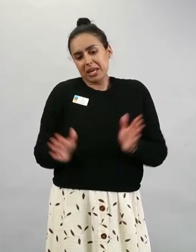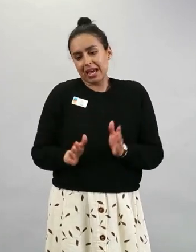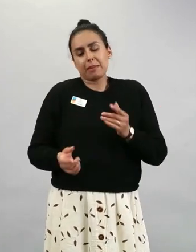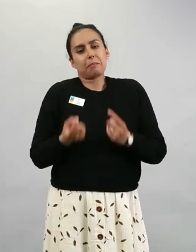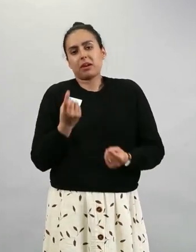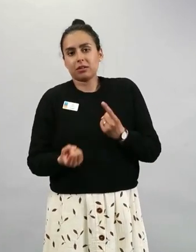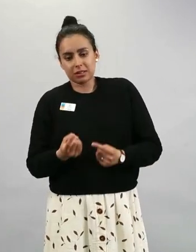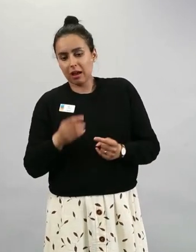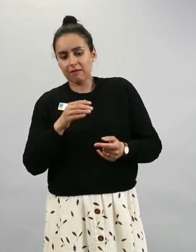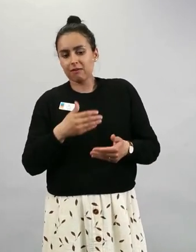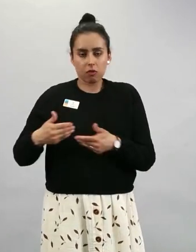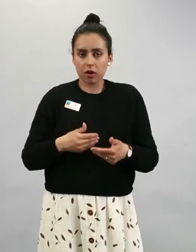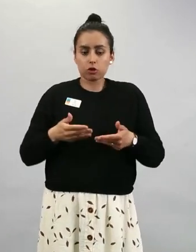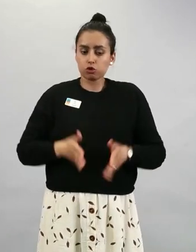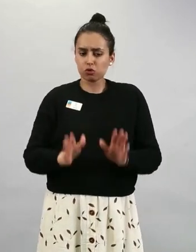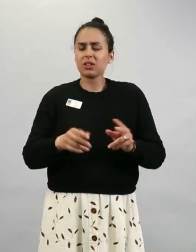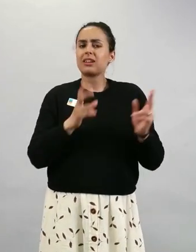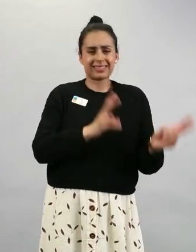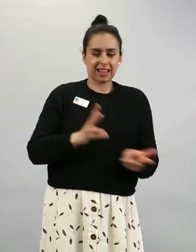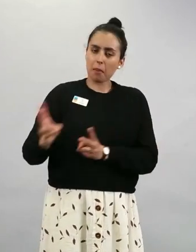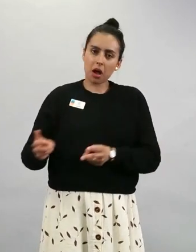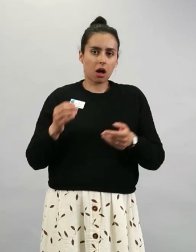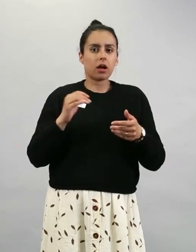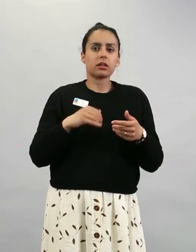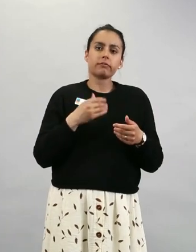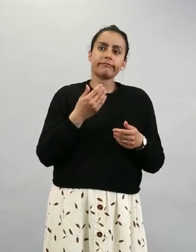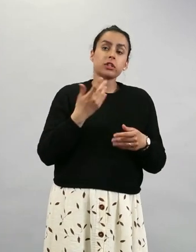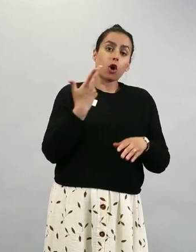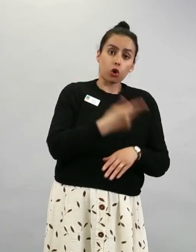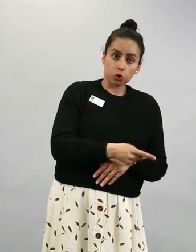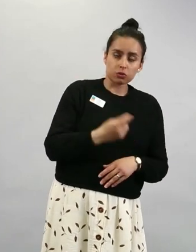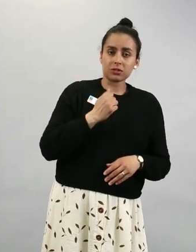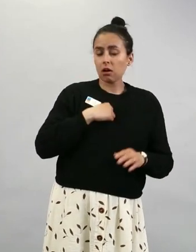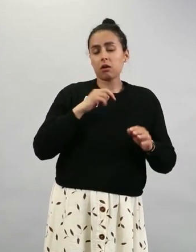samanlaisia olleet rokotetuilla ja rokottamattomilla.